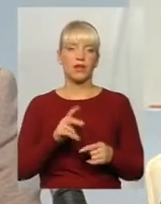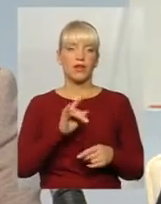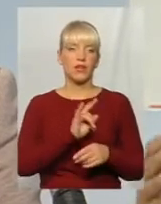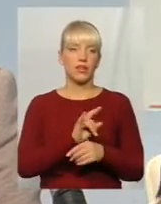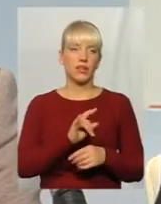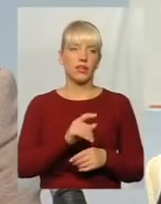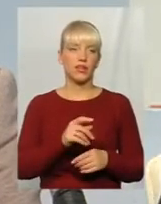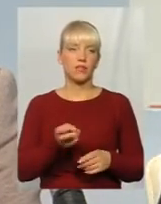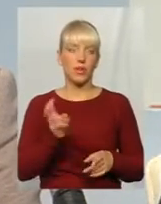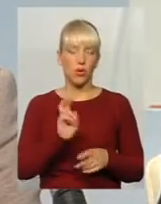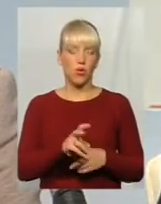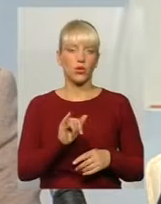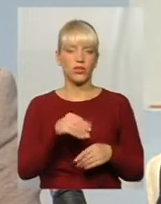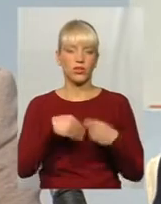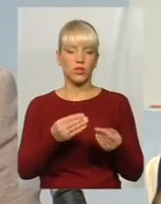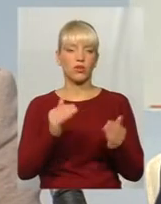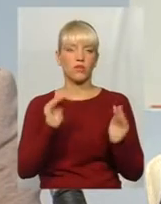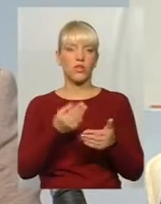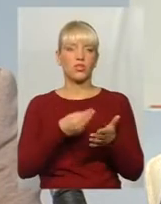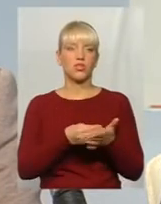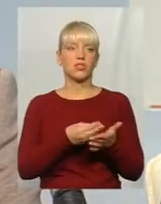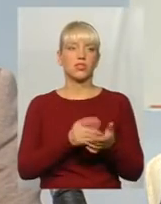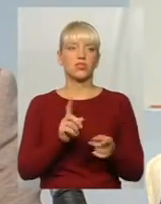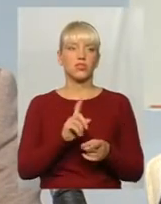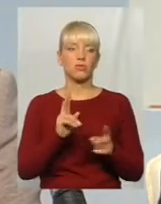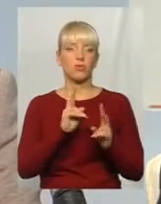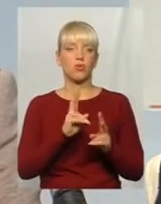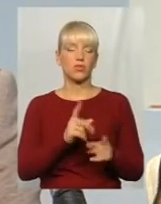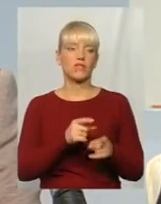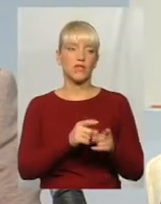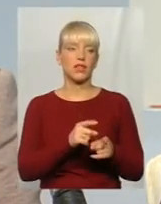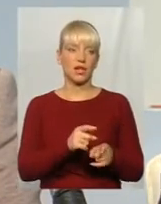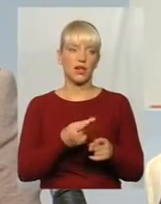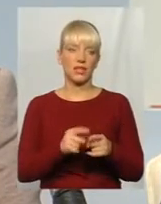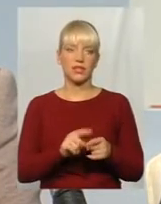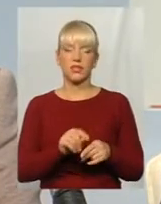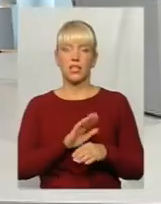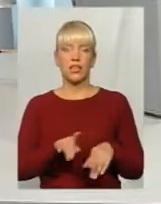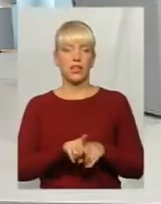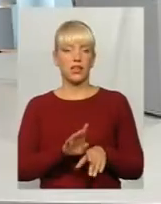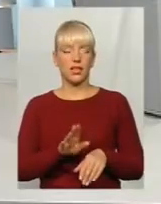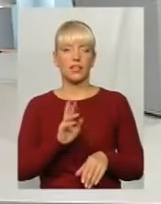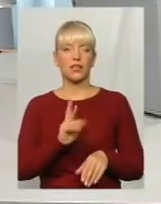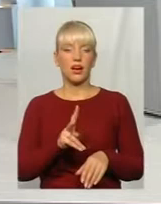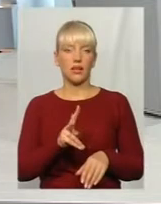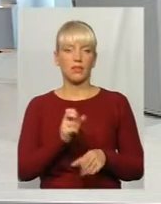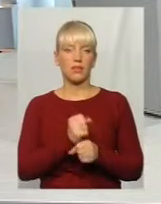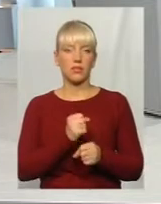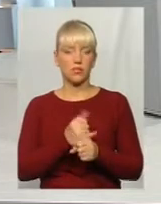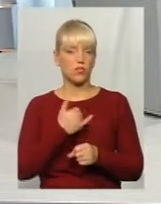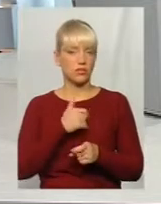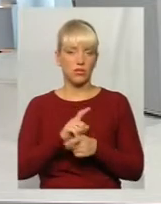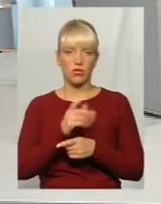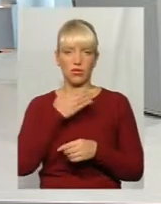приходять і дають там нижчу ціну для того, щоб якось відлякати когось. Це не так, що спрацьовує, але у нас і навіть такого немає,